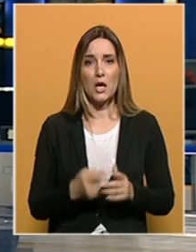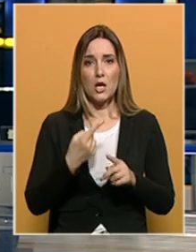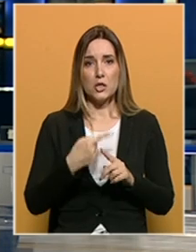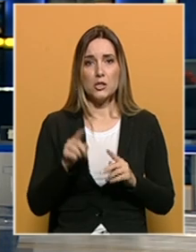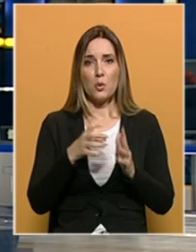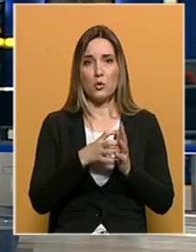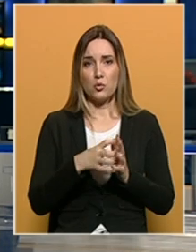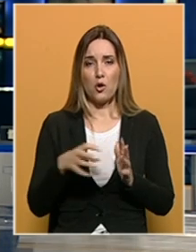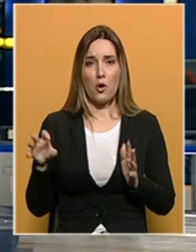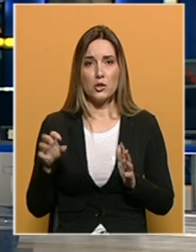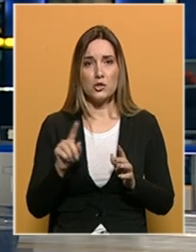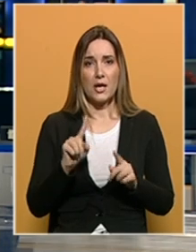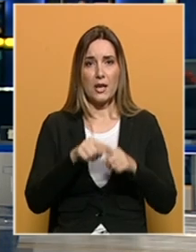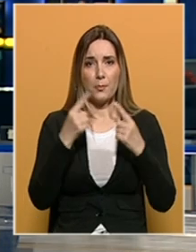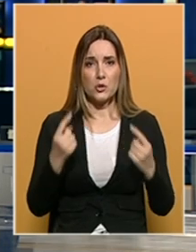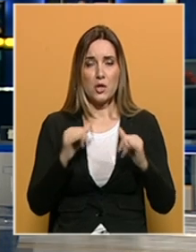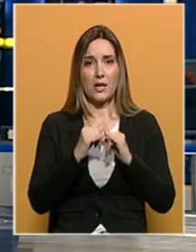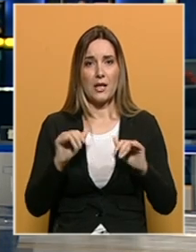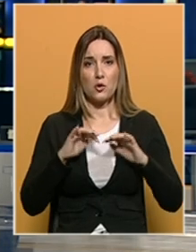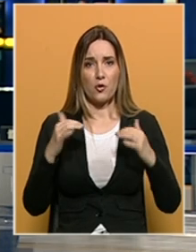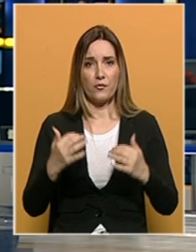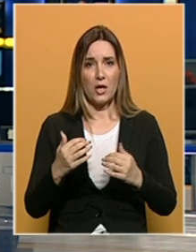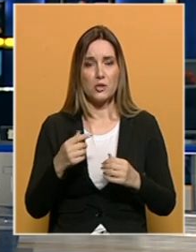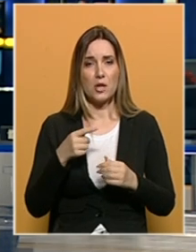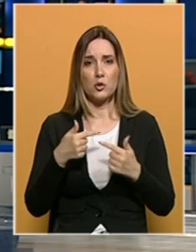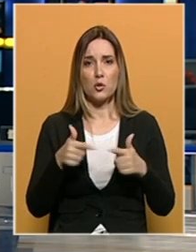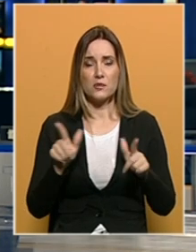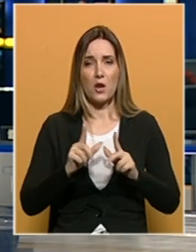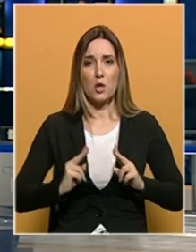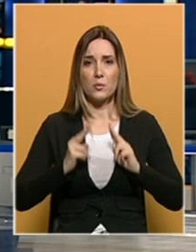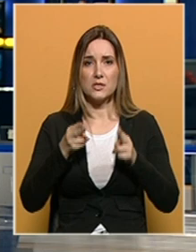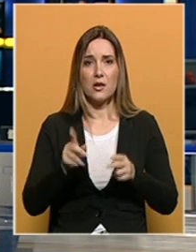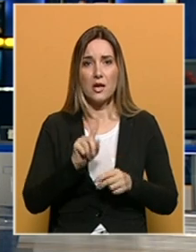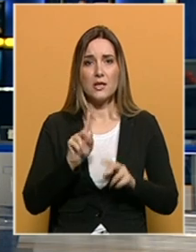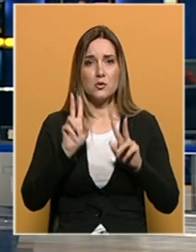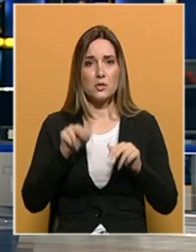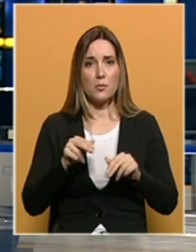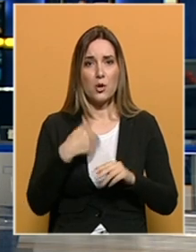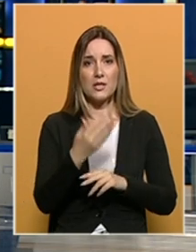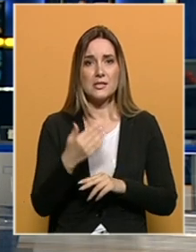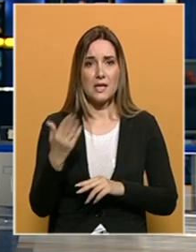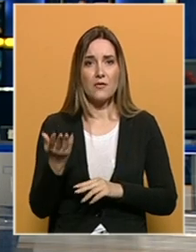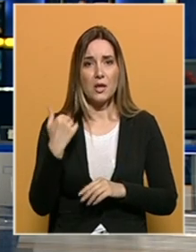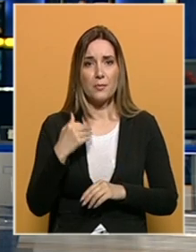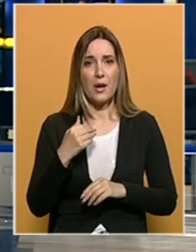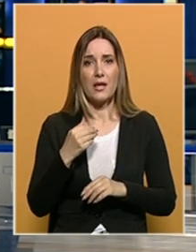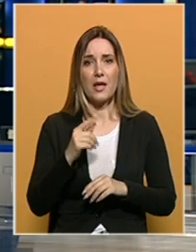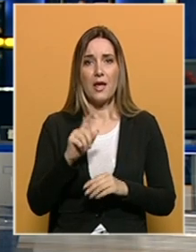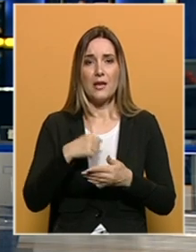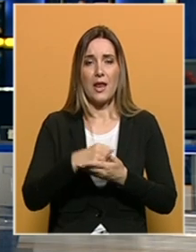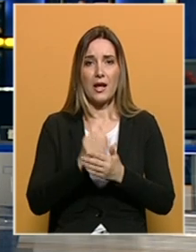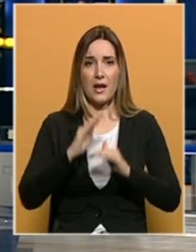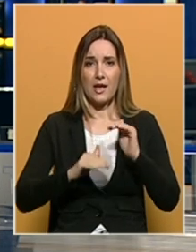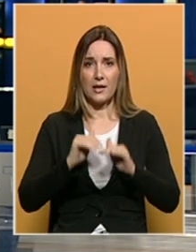Zbog dugogodišnjeg neposvejanja gradskog vijeća urbanističke dozvole u Mostaru nisu se moglo izdavati pa je cijetala nelegalna